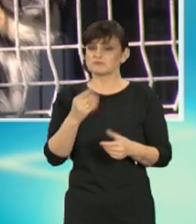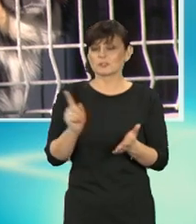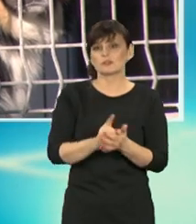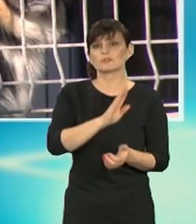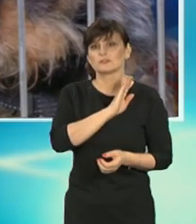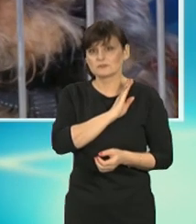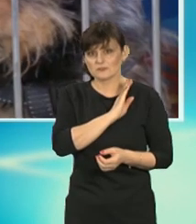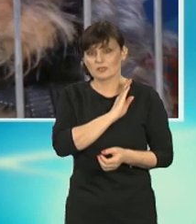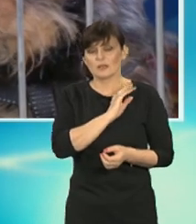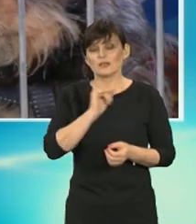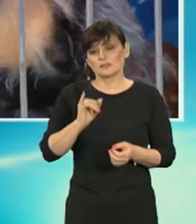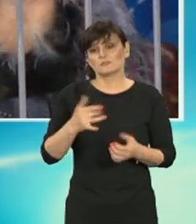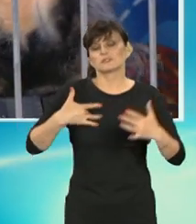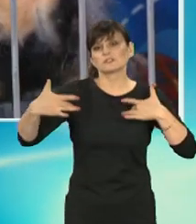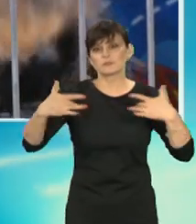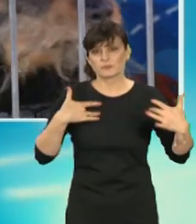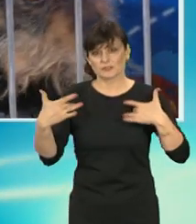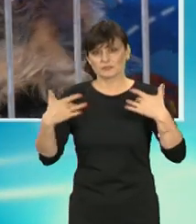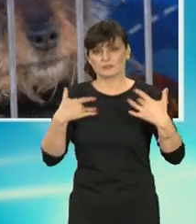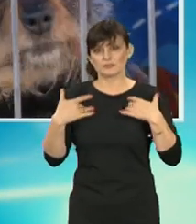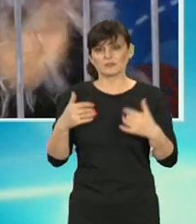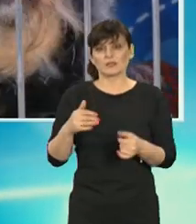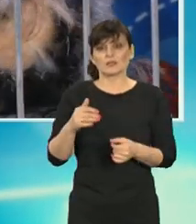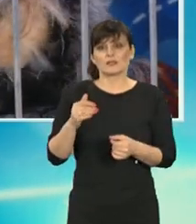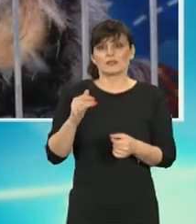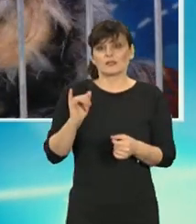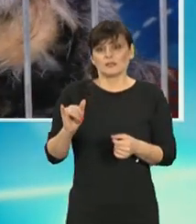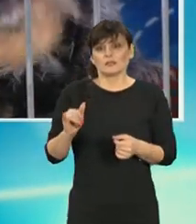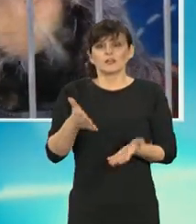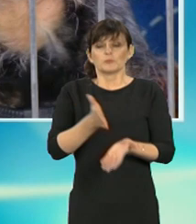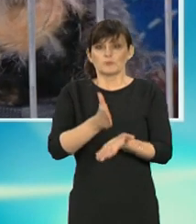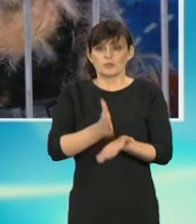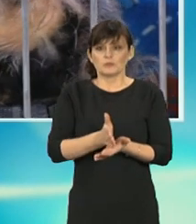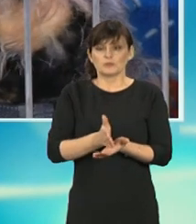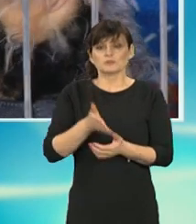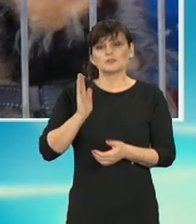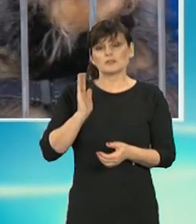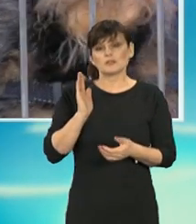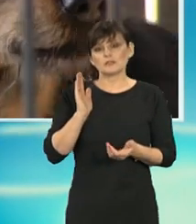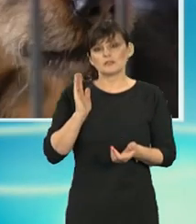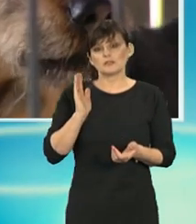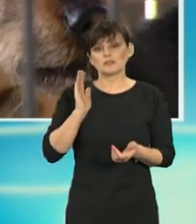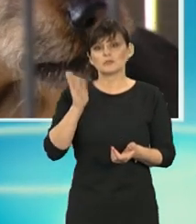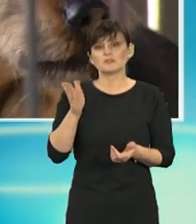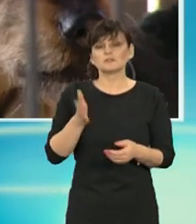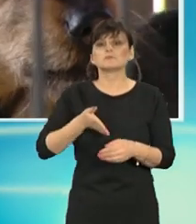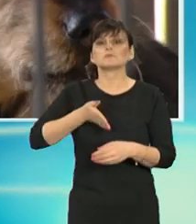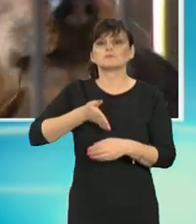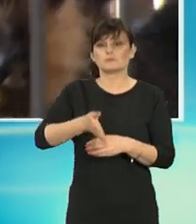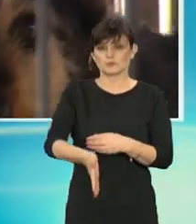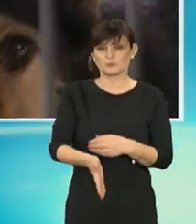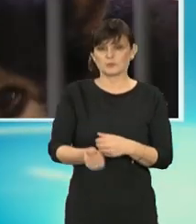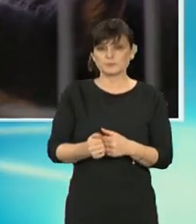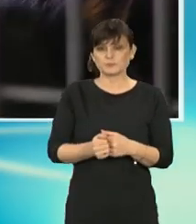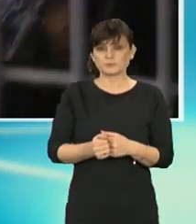przeżyło, no albo dalej by po prostu cierpiało i w tym momencie ta pomoc nie nadeszłaby